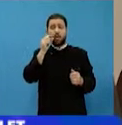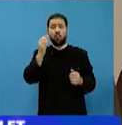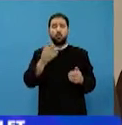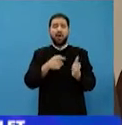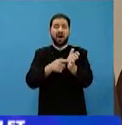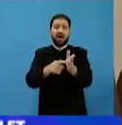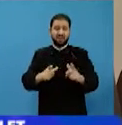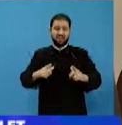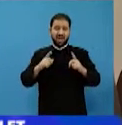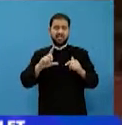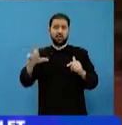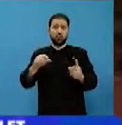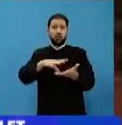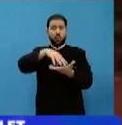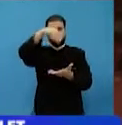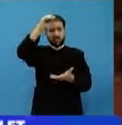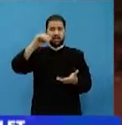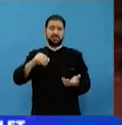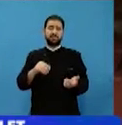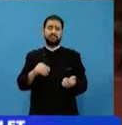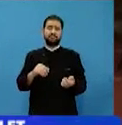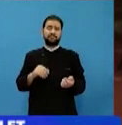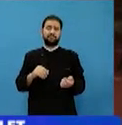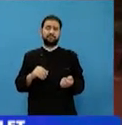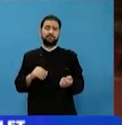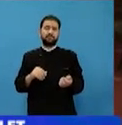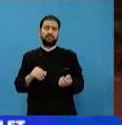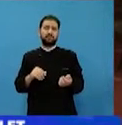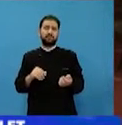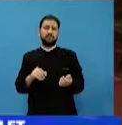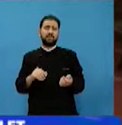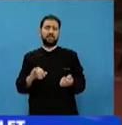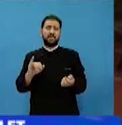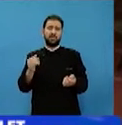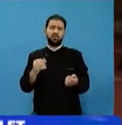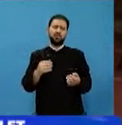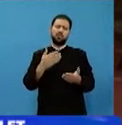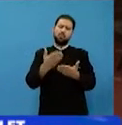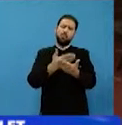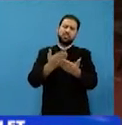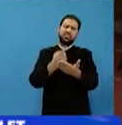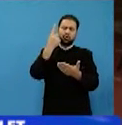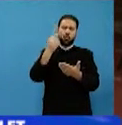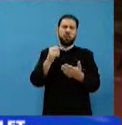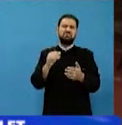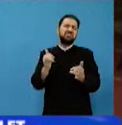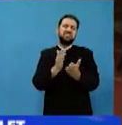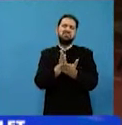explică o situație în care se află potrivit cu gândul său și îi povestește aici o întâmplare.